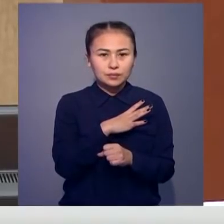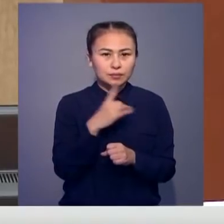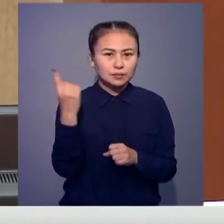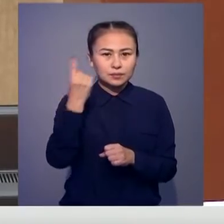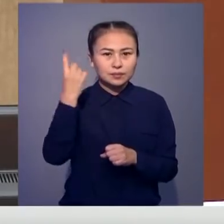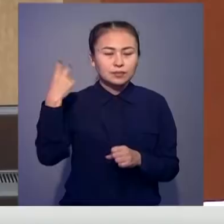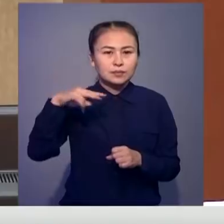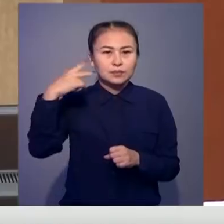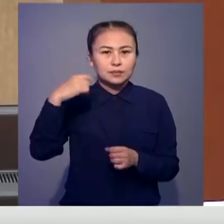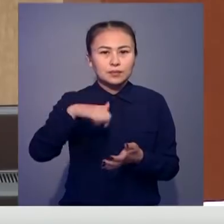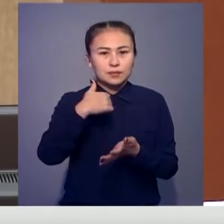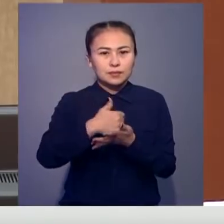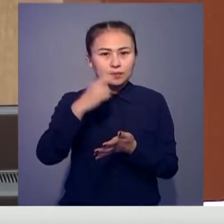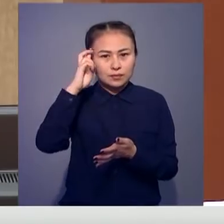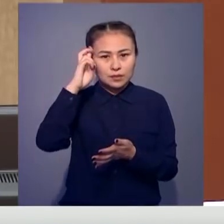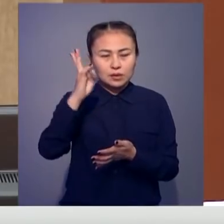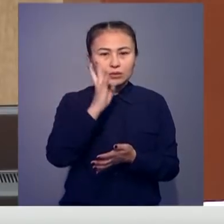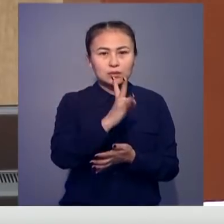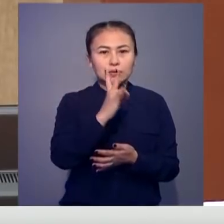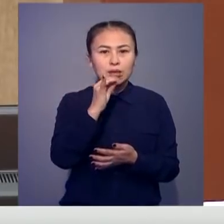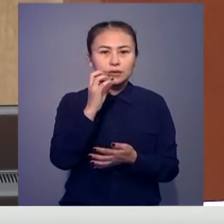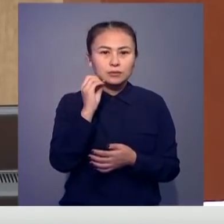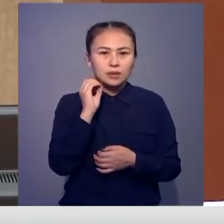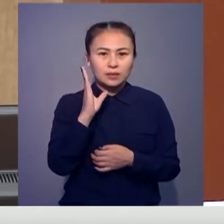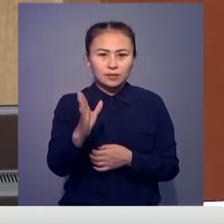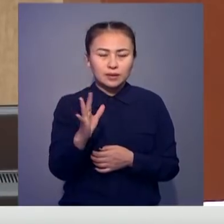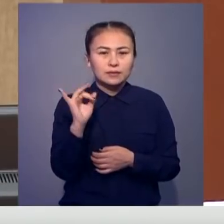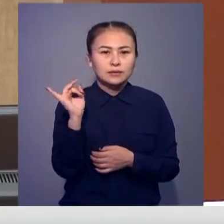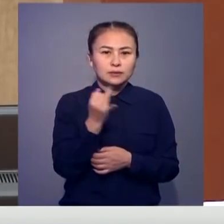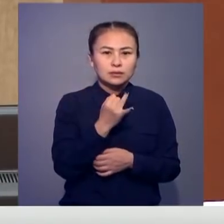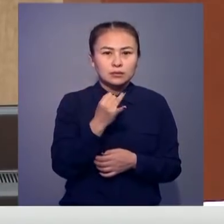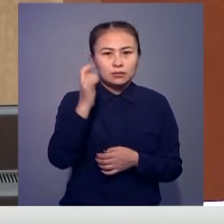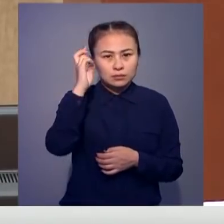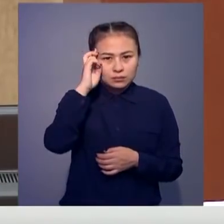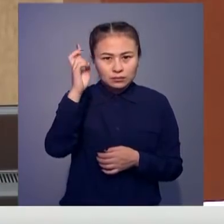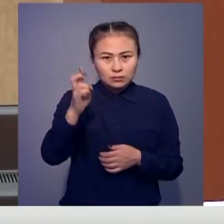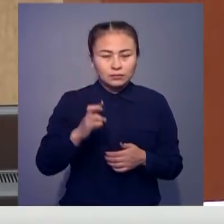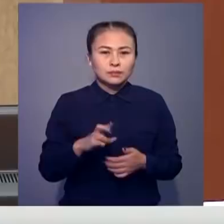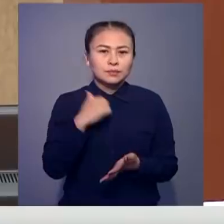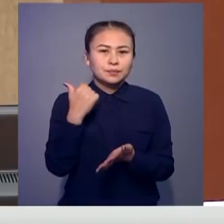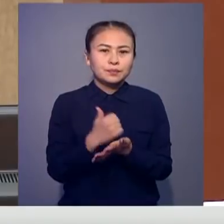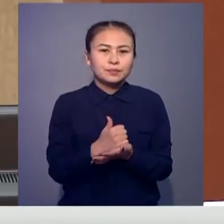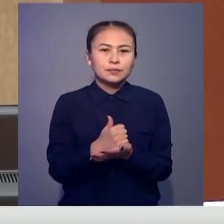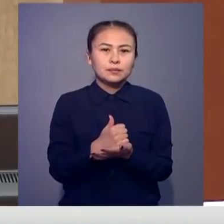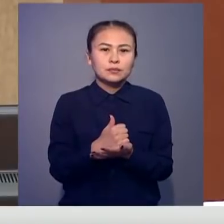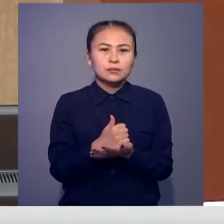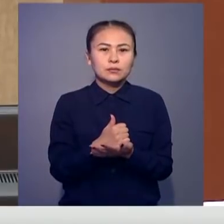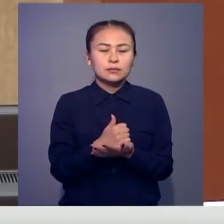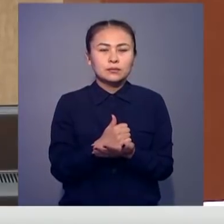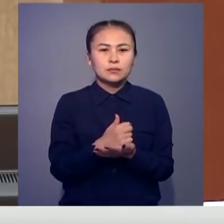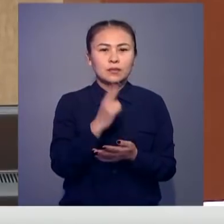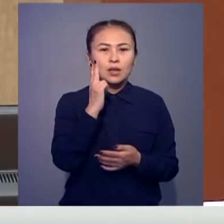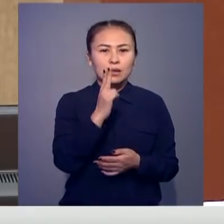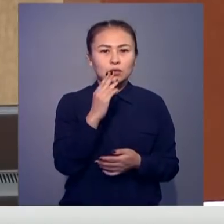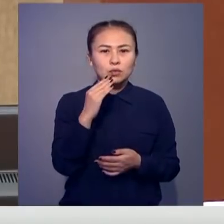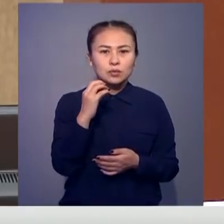президентіміз ел басы Нұрсултан Абешулы Назарбаевтың және мемлекет башысы Қасын Жомарт